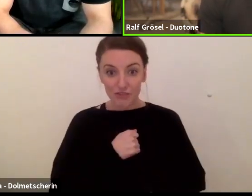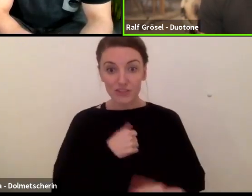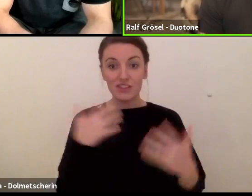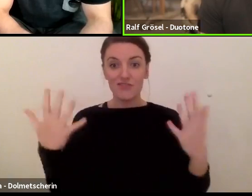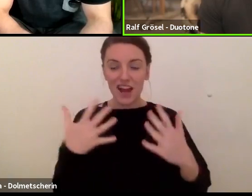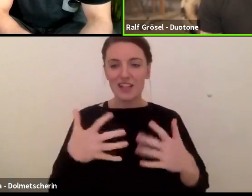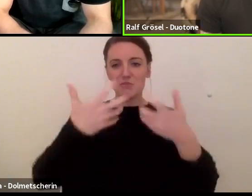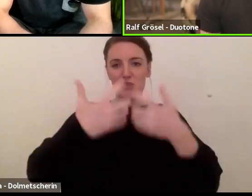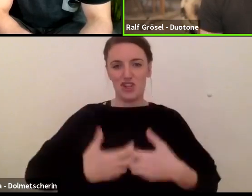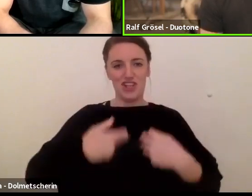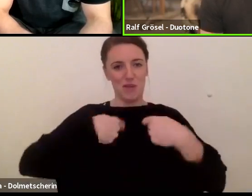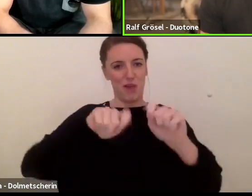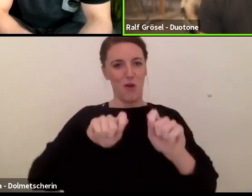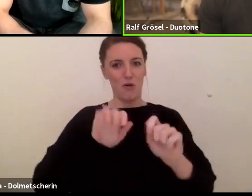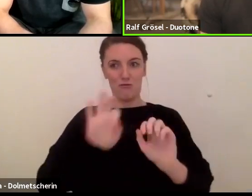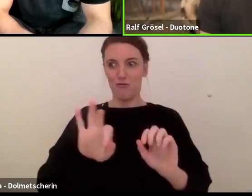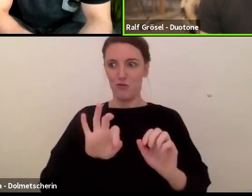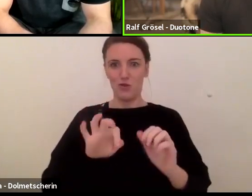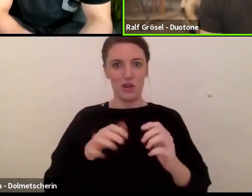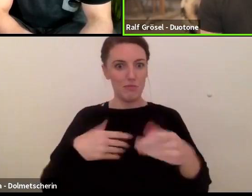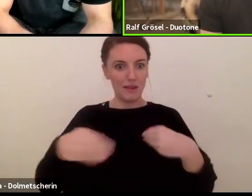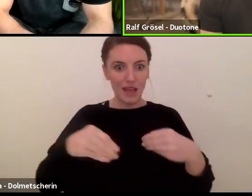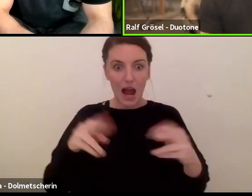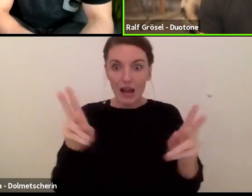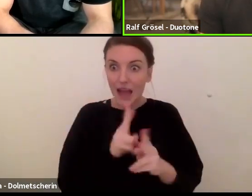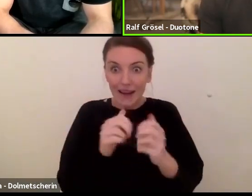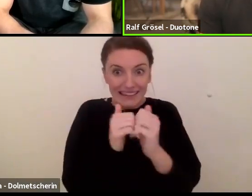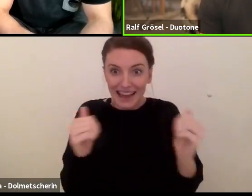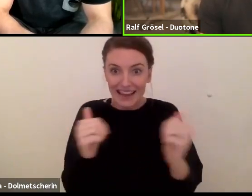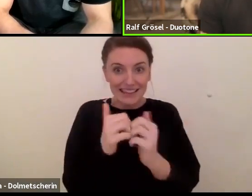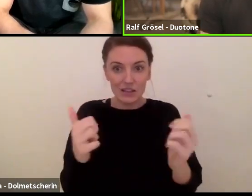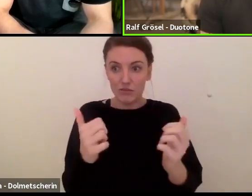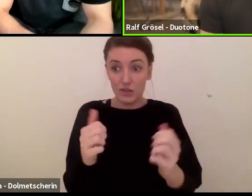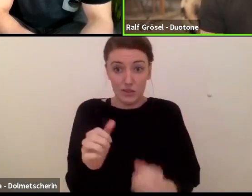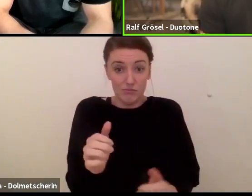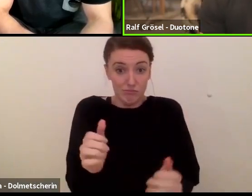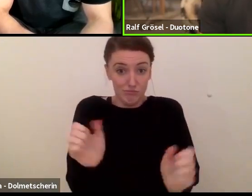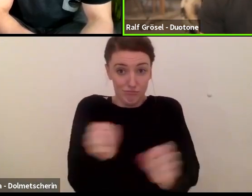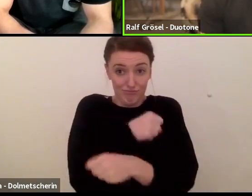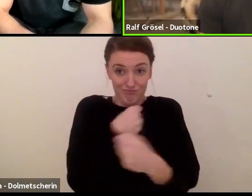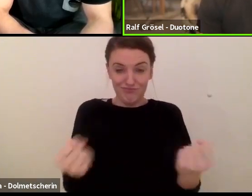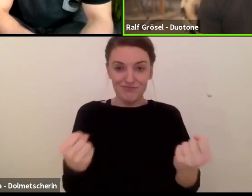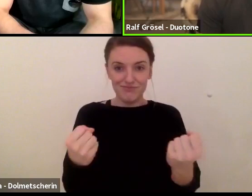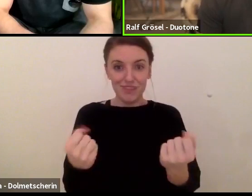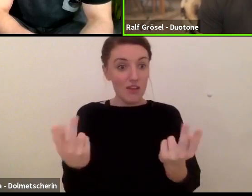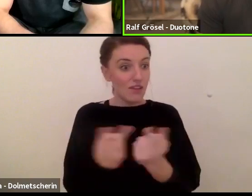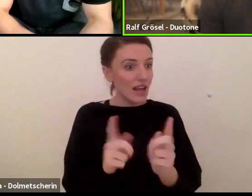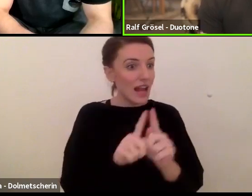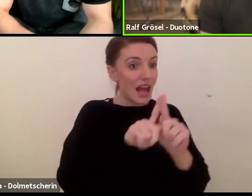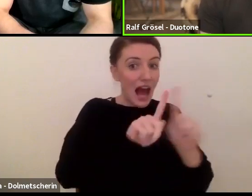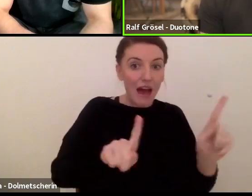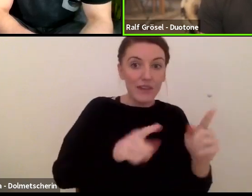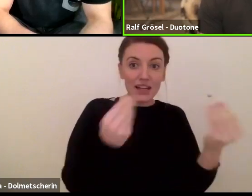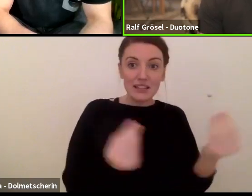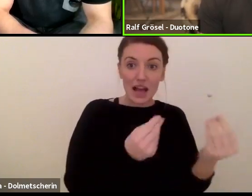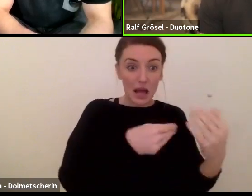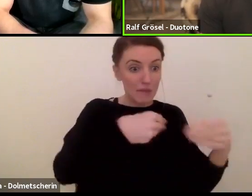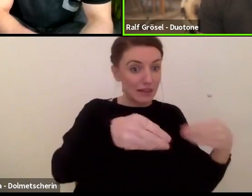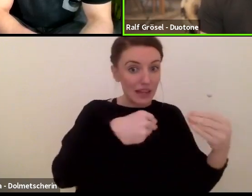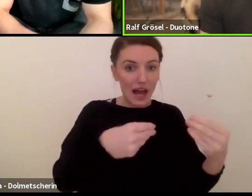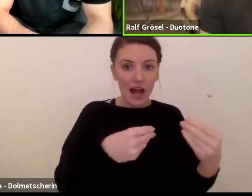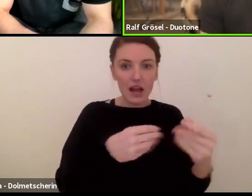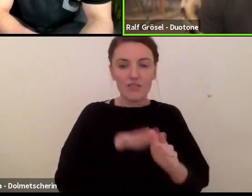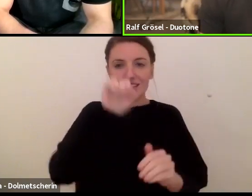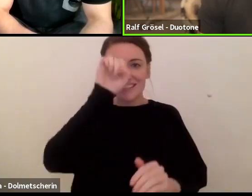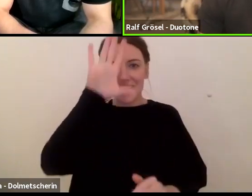kreativ. Und sie haben etwas geschaffen, was wirklich anders ist als ein herkömmliches Darkron. Was leichter ist,